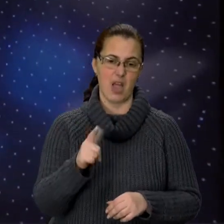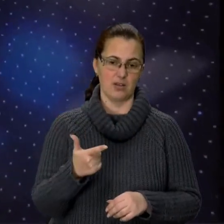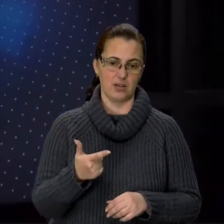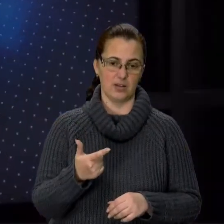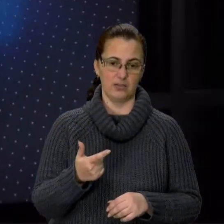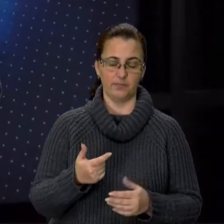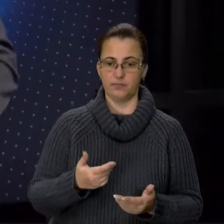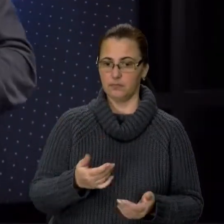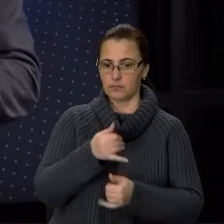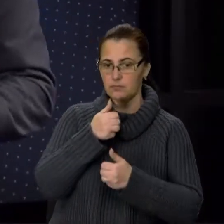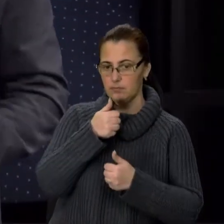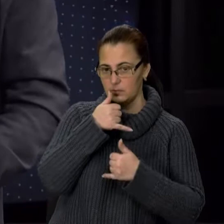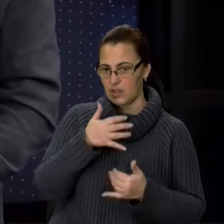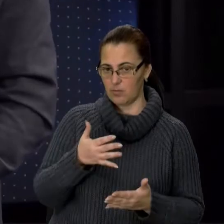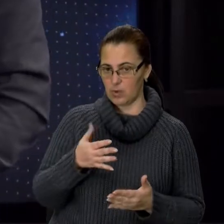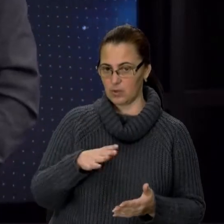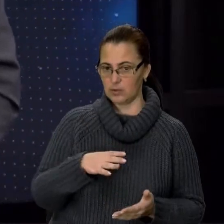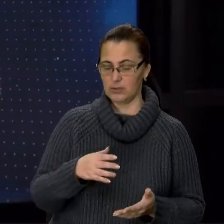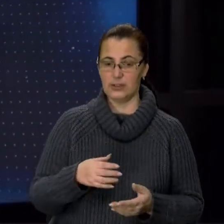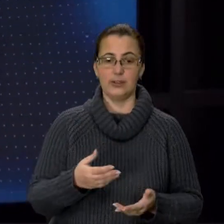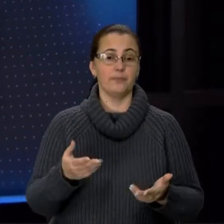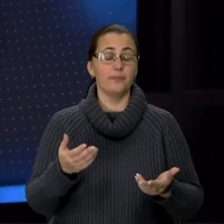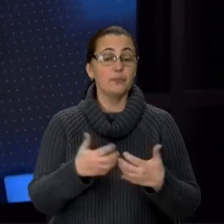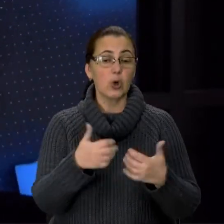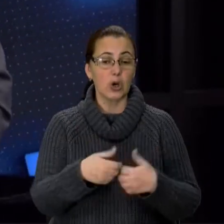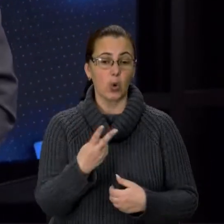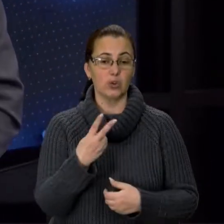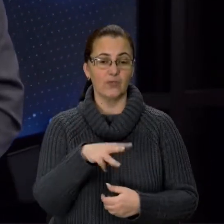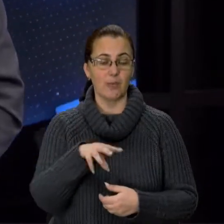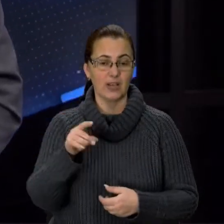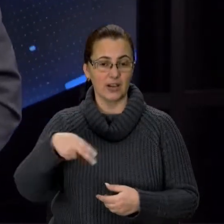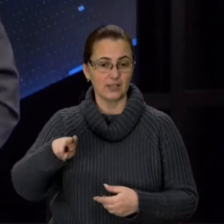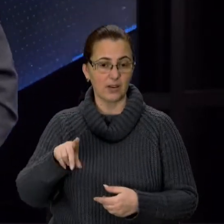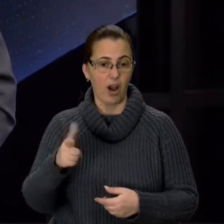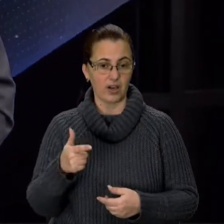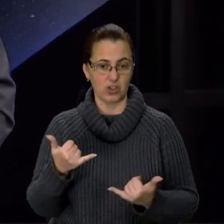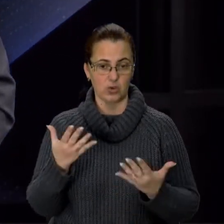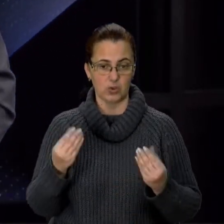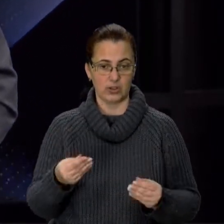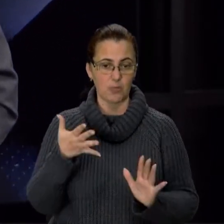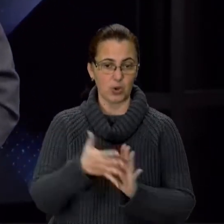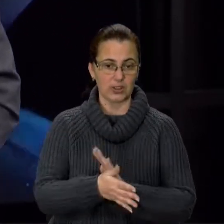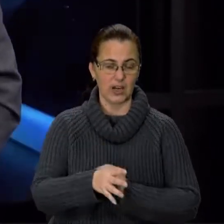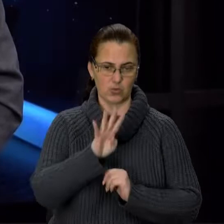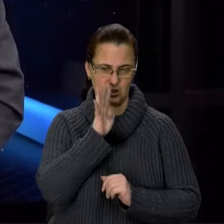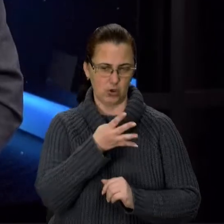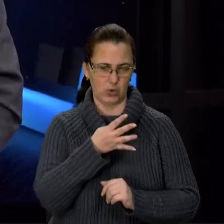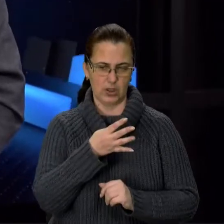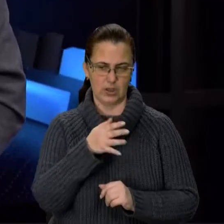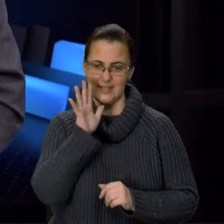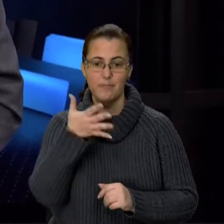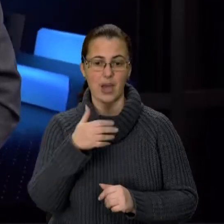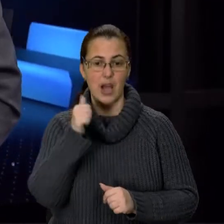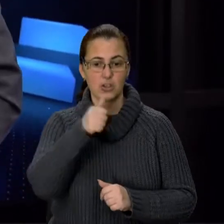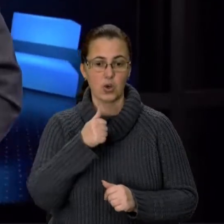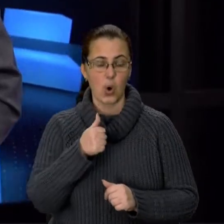Це не утопія. Дивіться, все дуже просто. Порахуйте, 2 мільярда гривень на сьогоднішній день потрачено за 4 роки, чи там за 5,